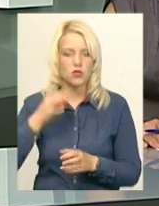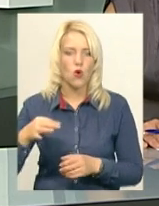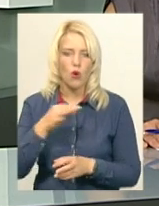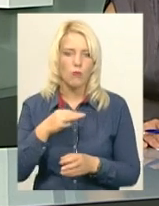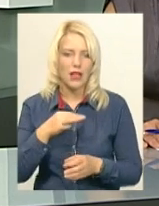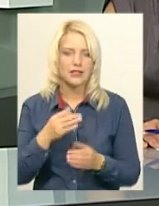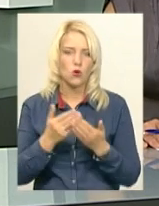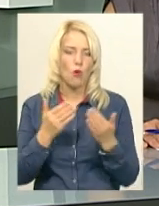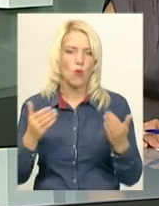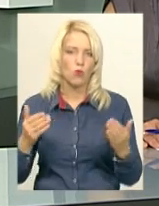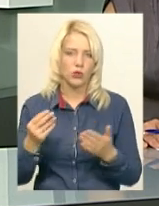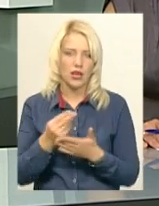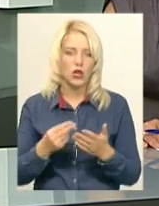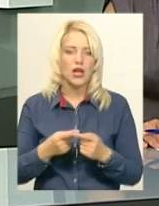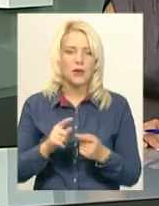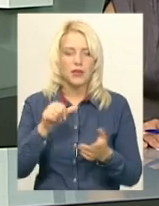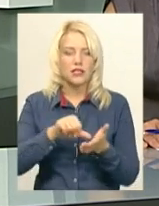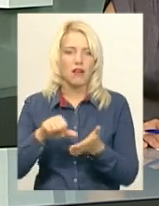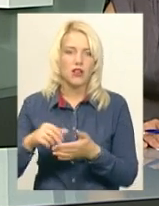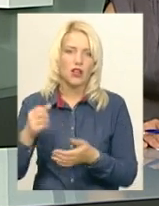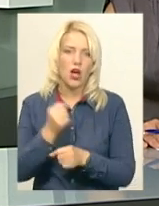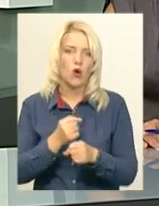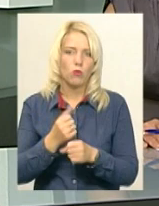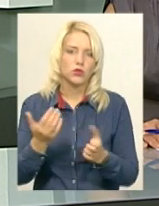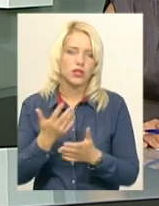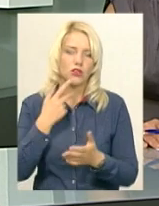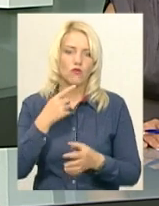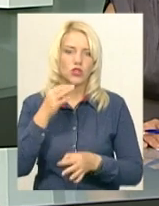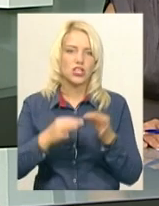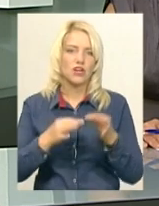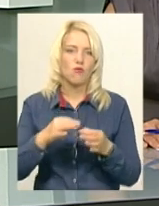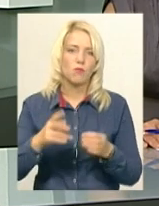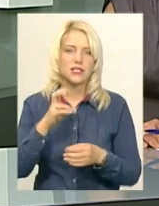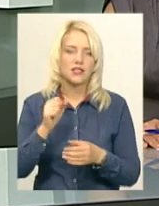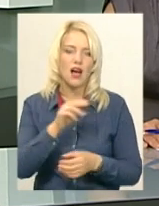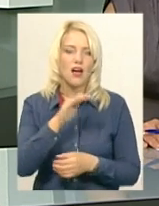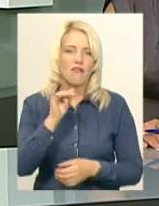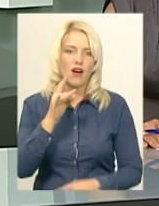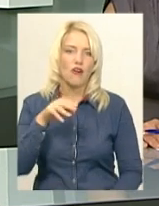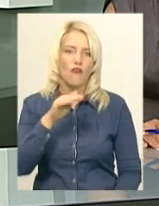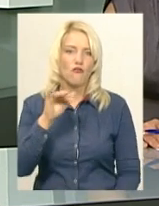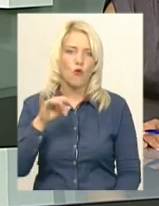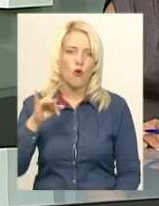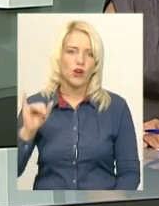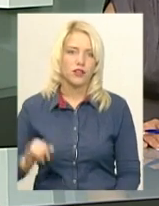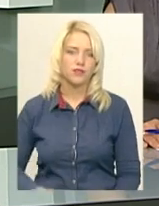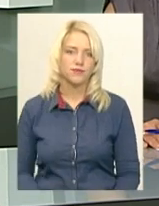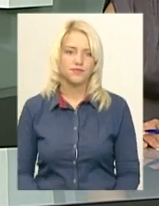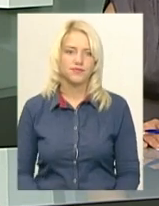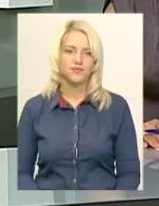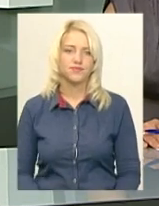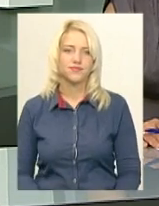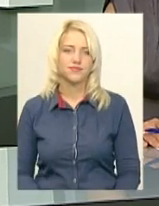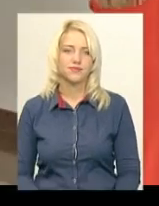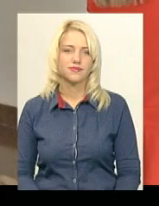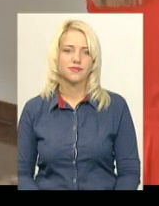художньому музеї. Кераміст представив роботи, які сам називає живописом на фарфорі. Світлана Поробок бачила художню порцеляну.